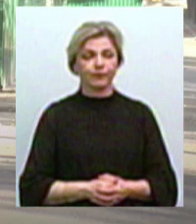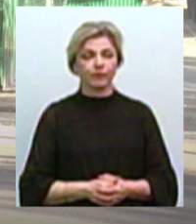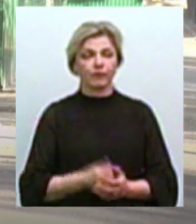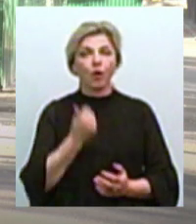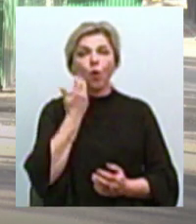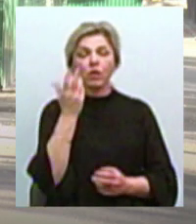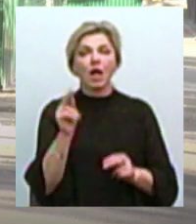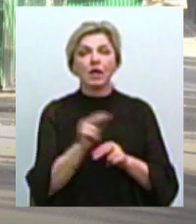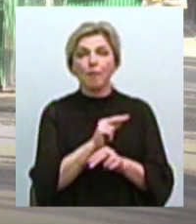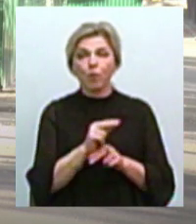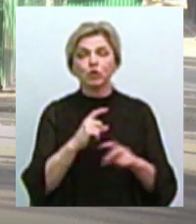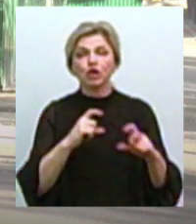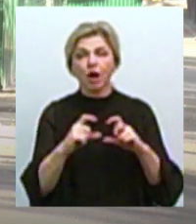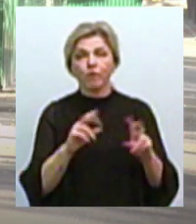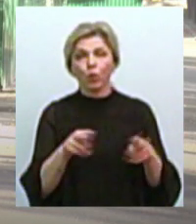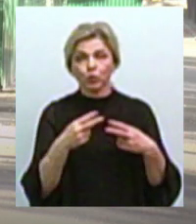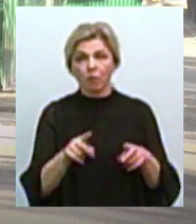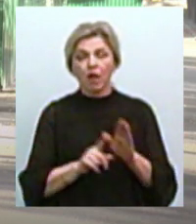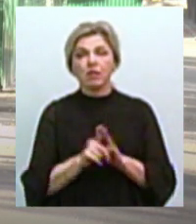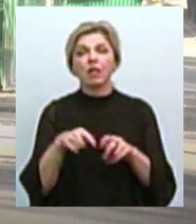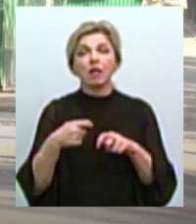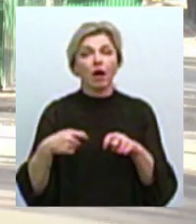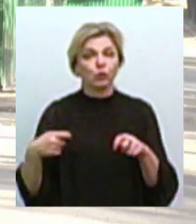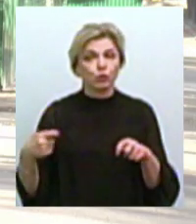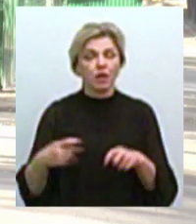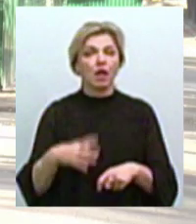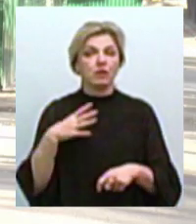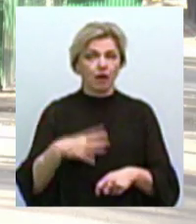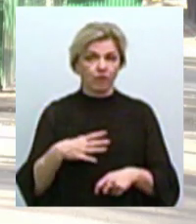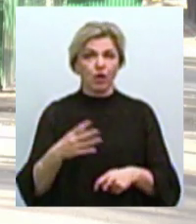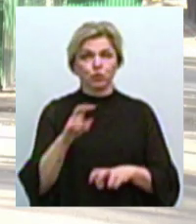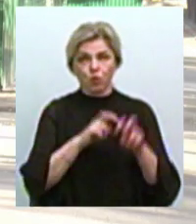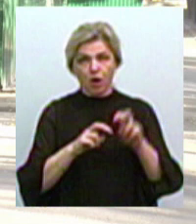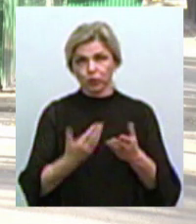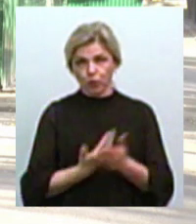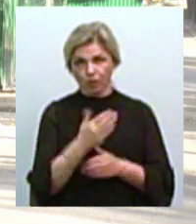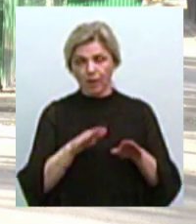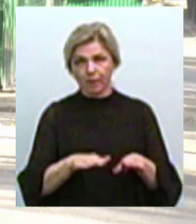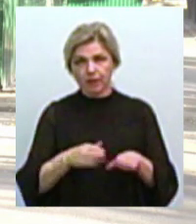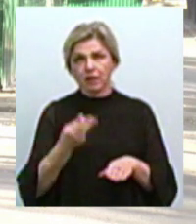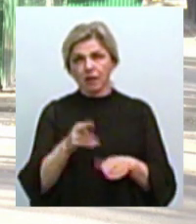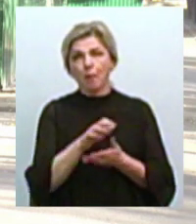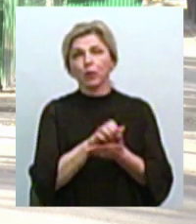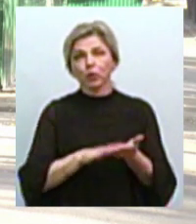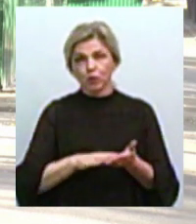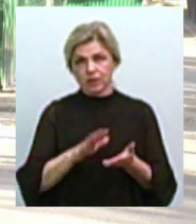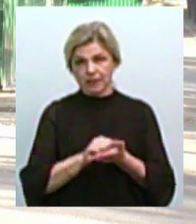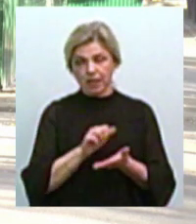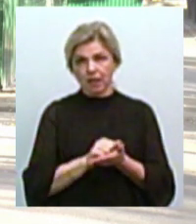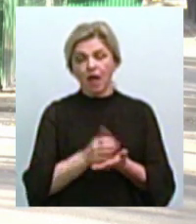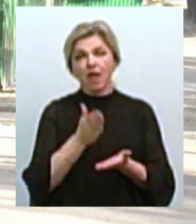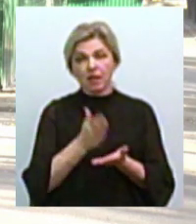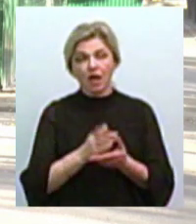Коли ремонт шахового клубу почав затягуватися, довелося шукати нове місце для продовження занять. Є шахіст,